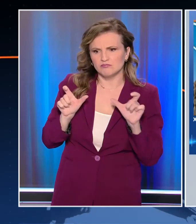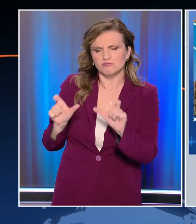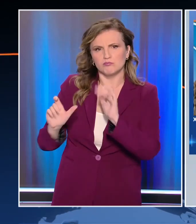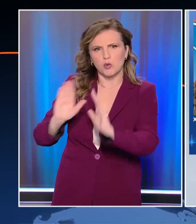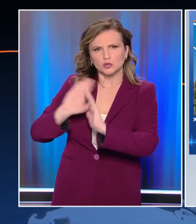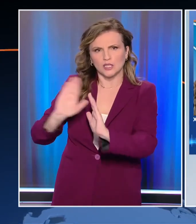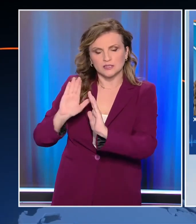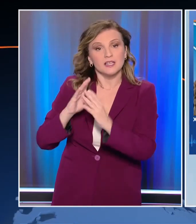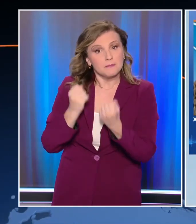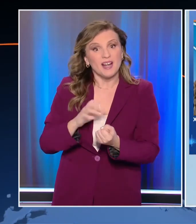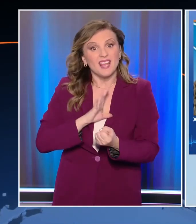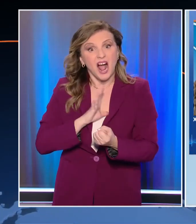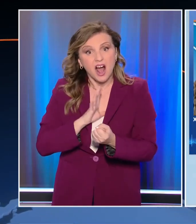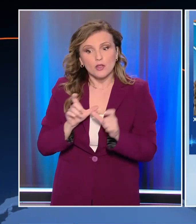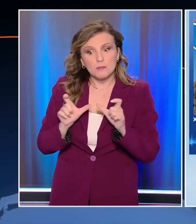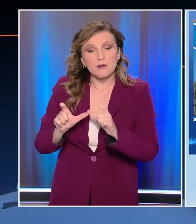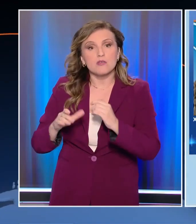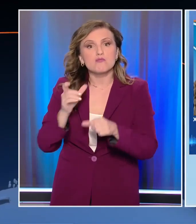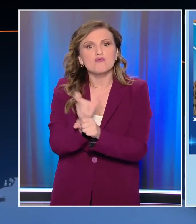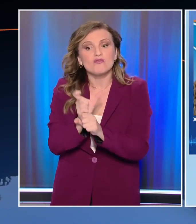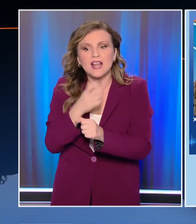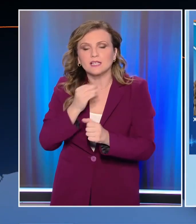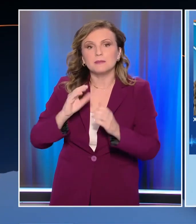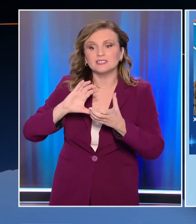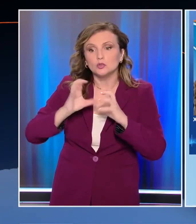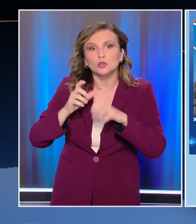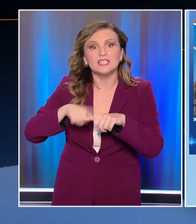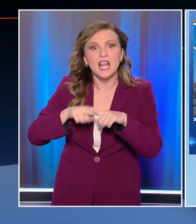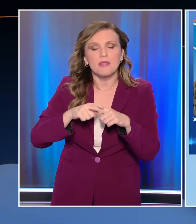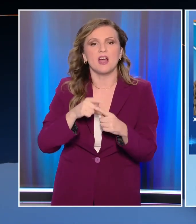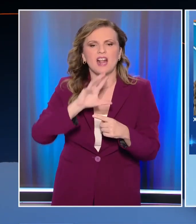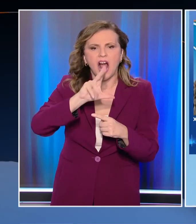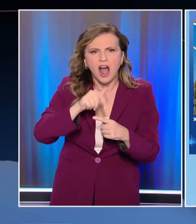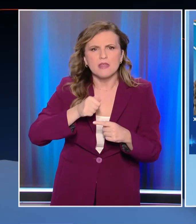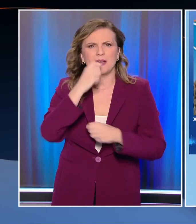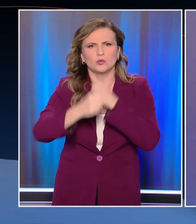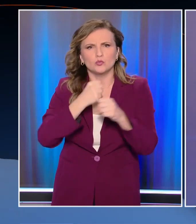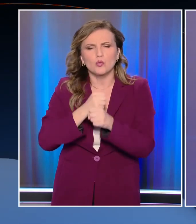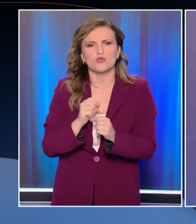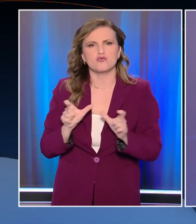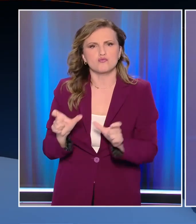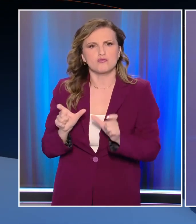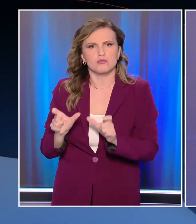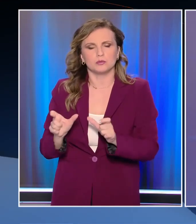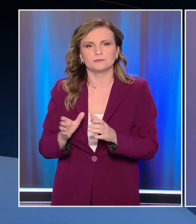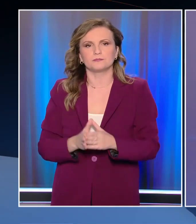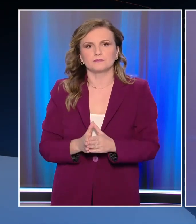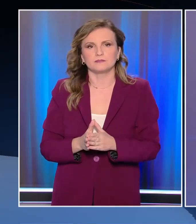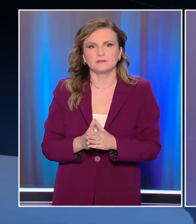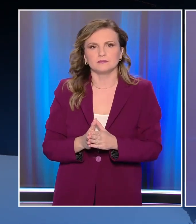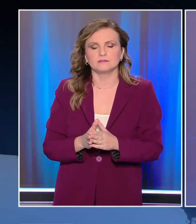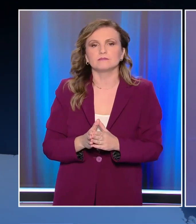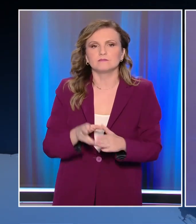υπάρχει κόσμος που φυλάει θερμοπύλες. Νιχθημερών, 7 μέρες στην εβδομάδα, 365 μέρες το χρόνο. Σε σοβαρή